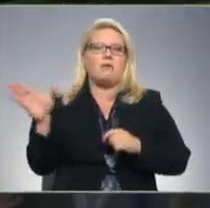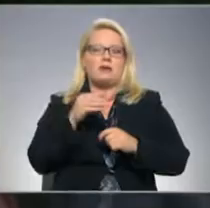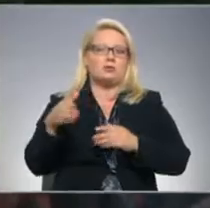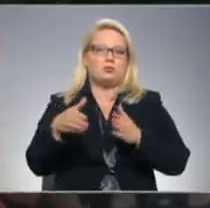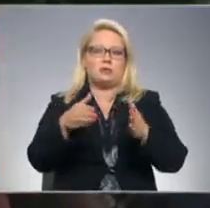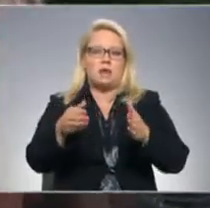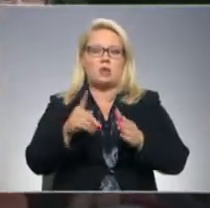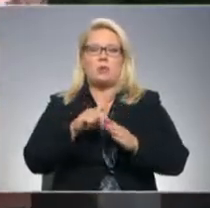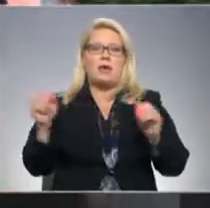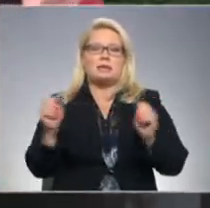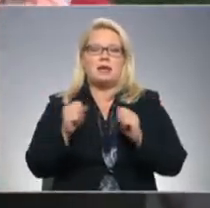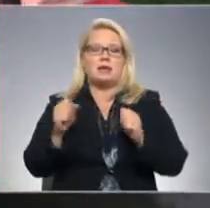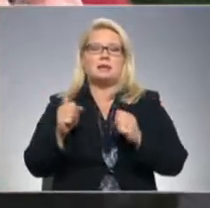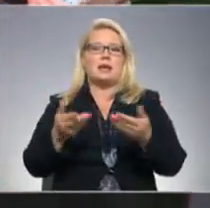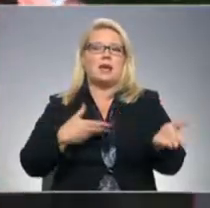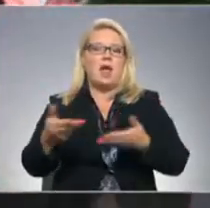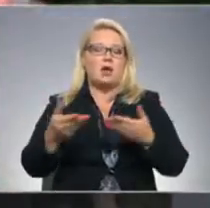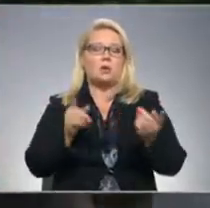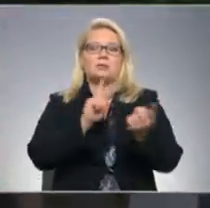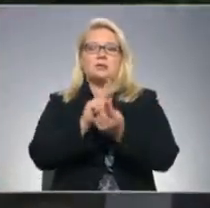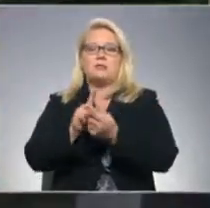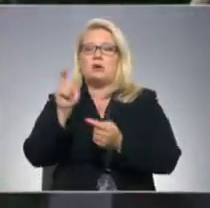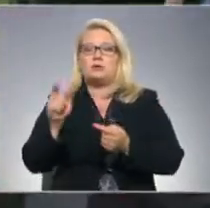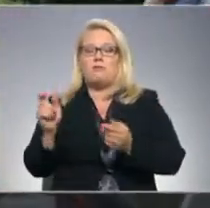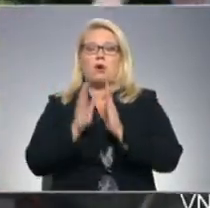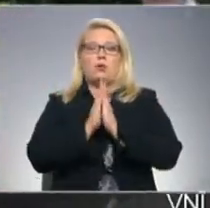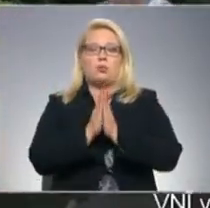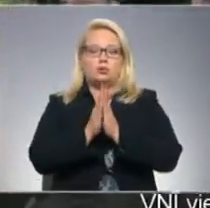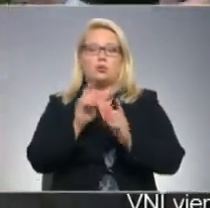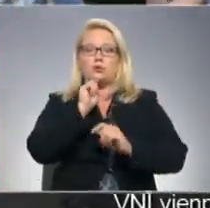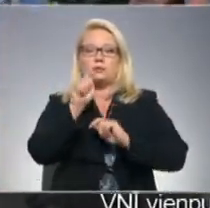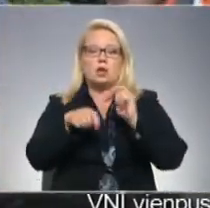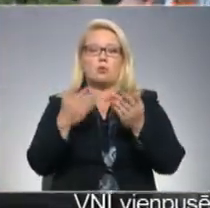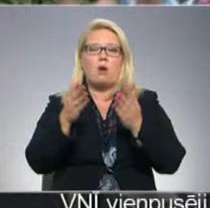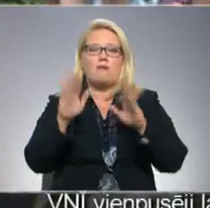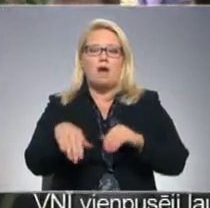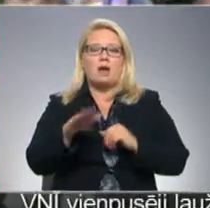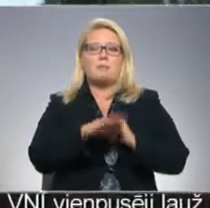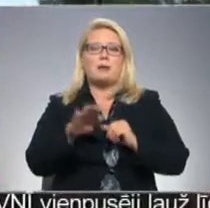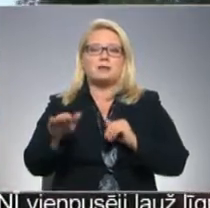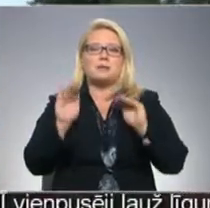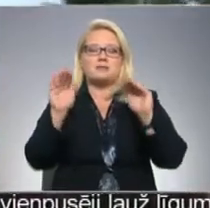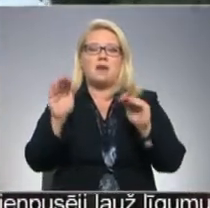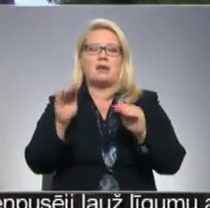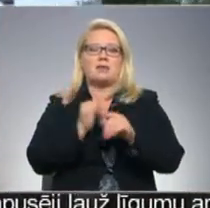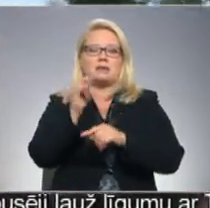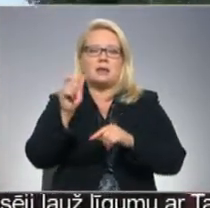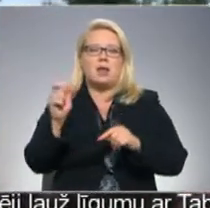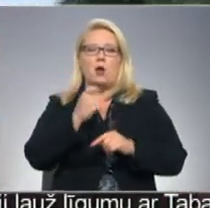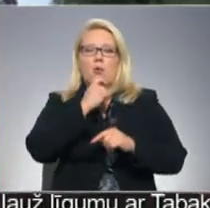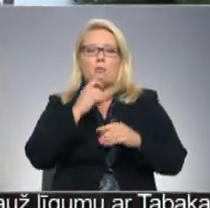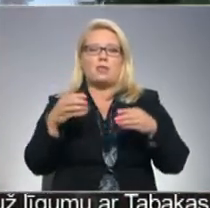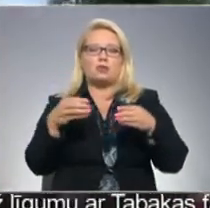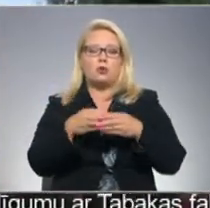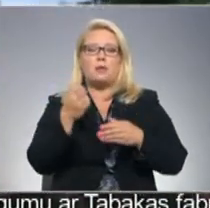Nesteidzīgi ejot sveicinot ceļās sastaptos cilvēkus lūdzoties un ziedot kopā ar mazajiem svēceļniekiem Gulbenes grupa jau 13.